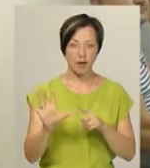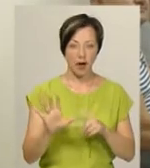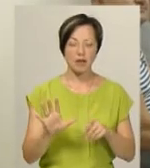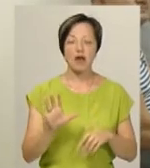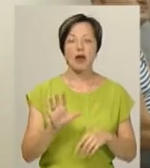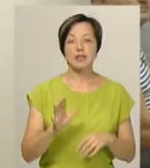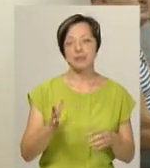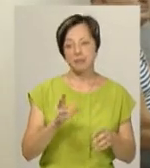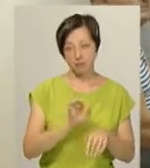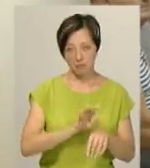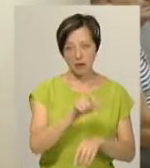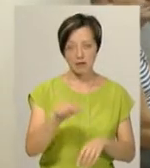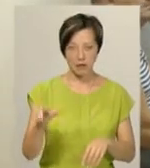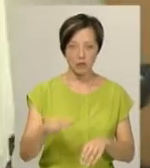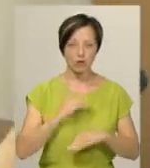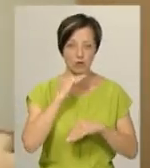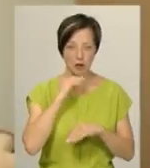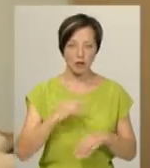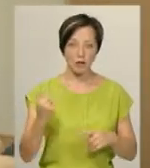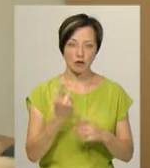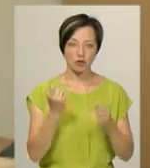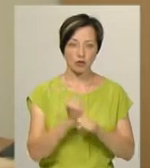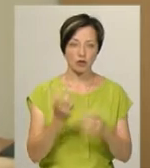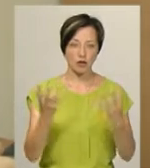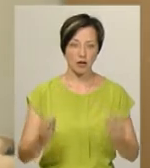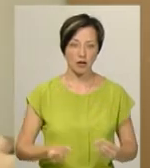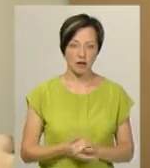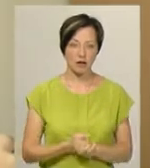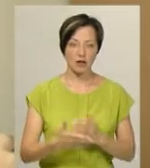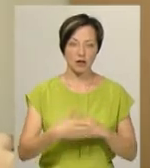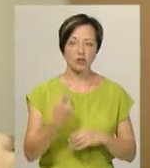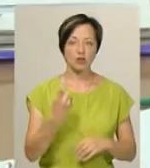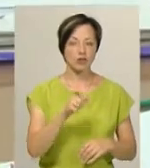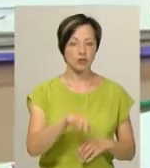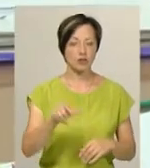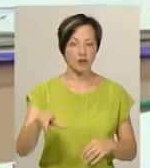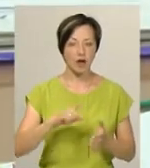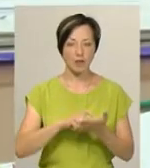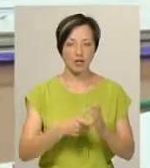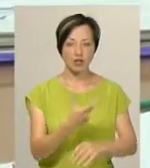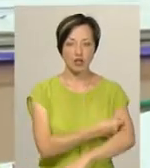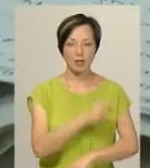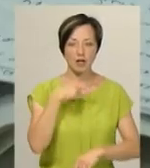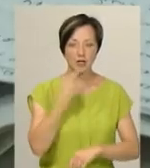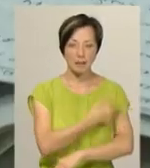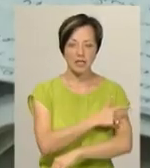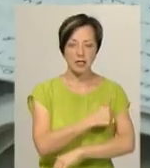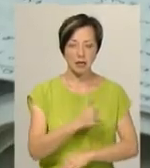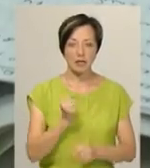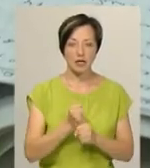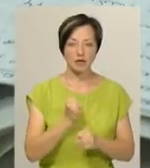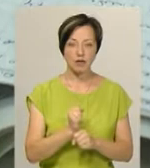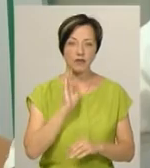достатньо, як для першого повного робочого дня. Ну, десь до ста чоловік. Кабінет щеплень, каже медсестра Інна Мержук,